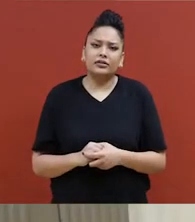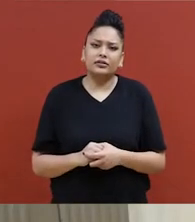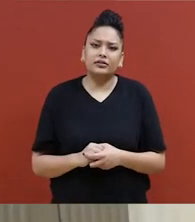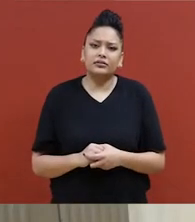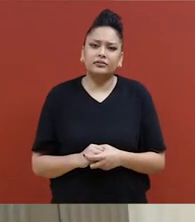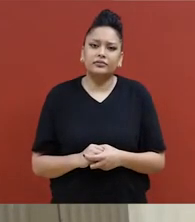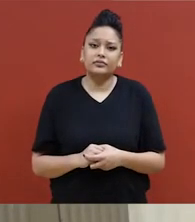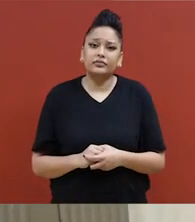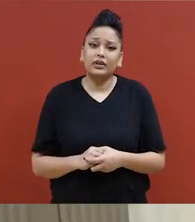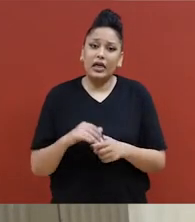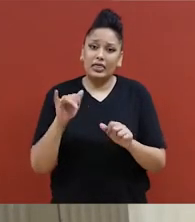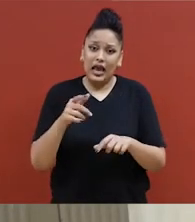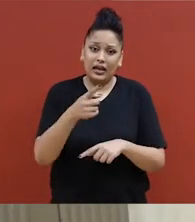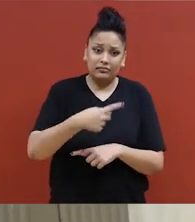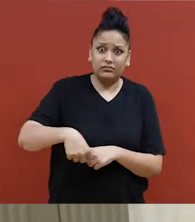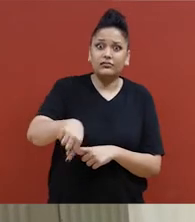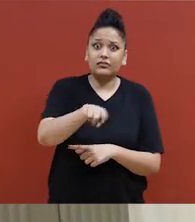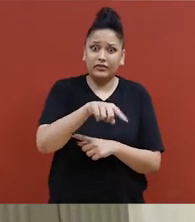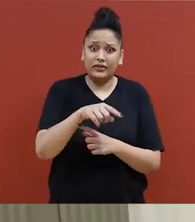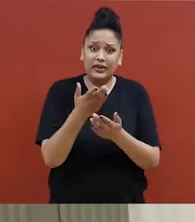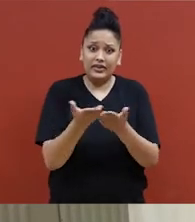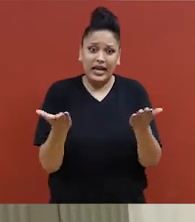» Ces choses peuvent vraiment créer